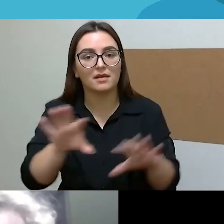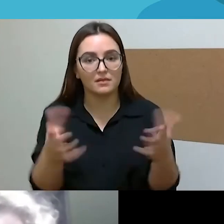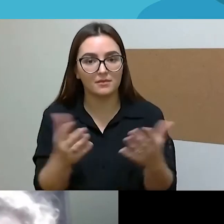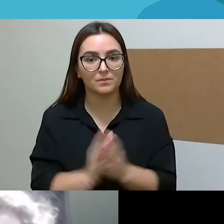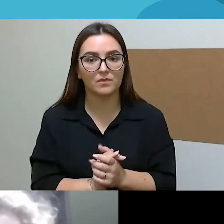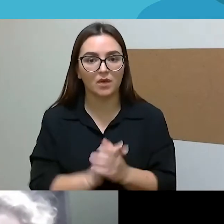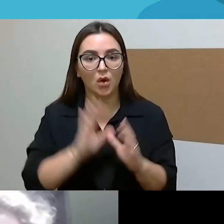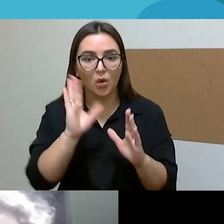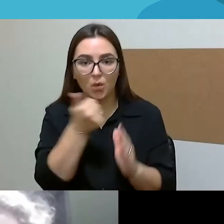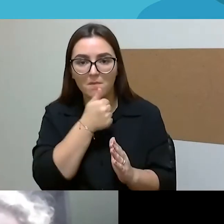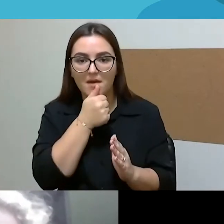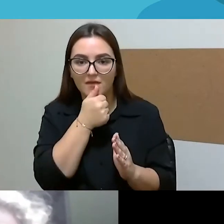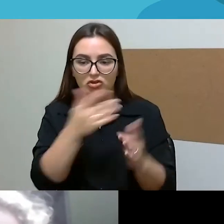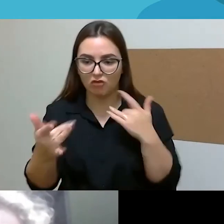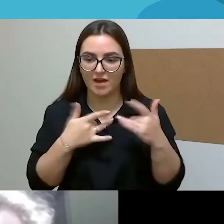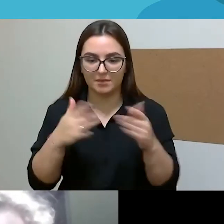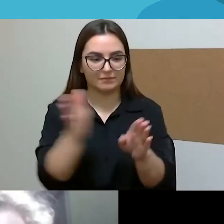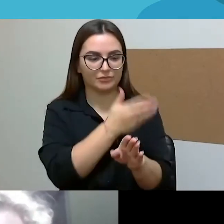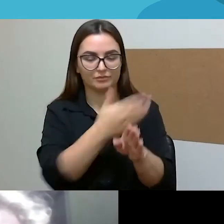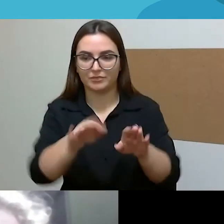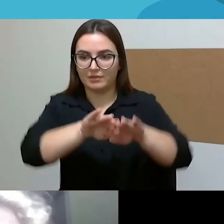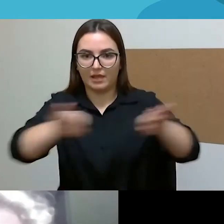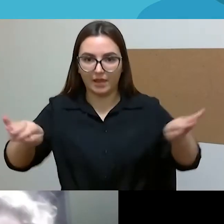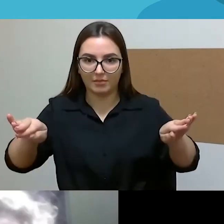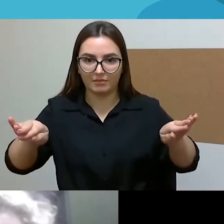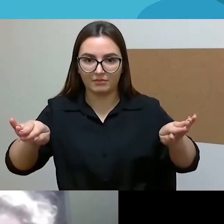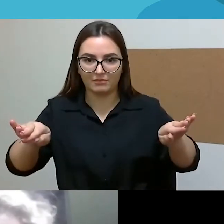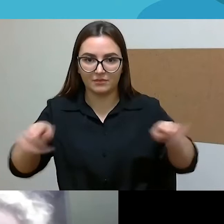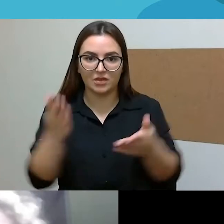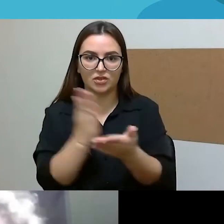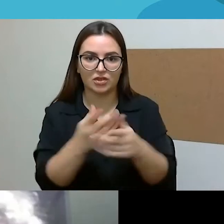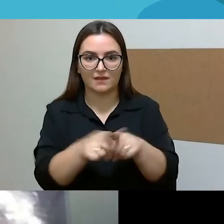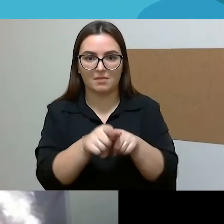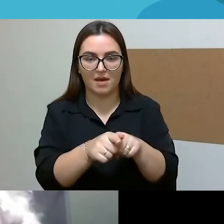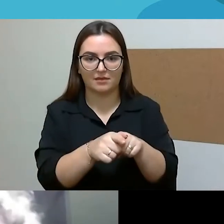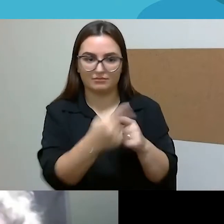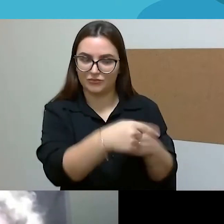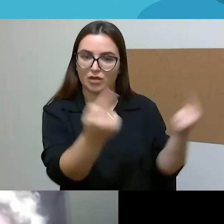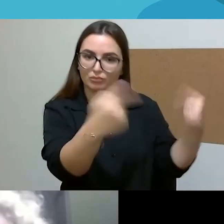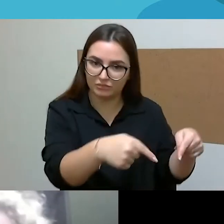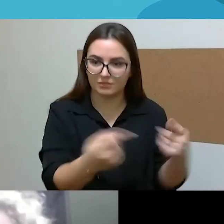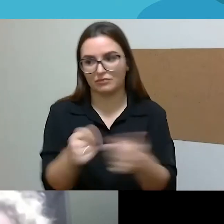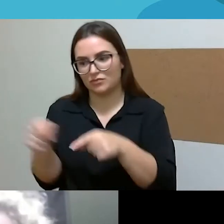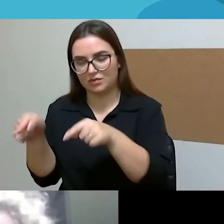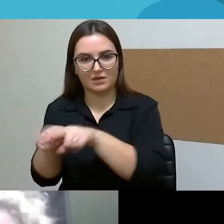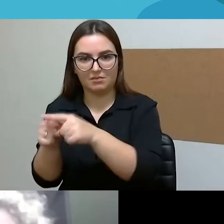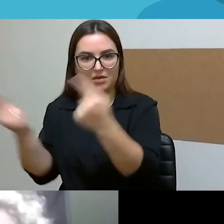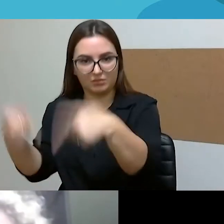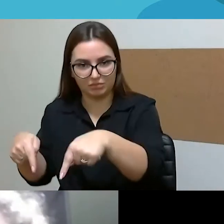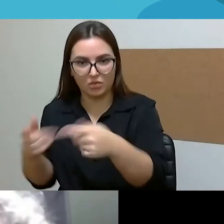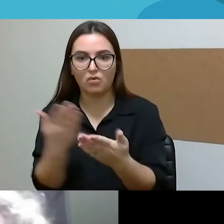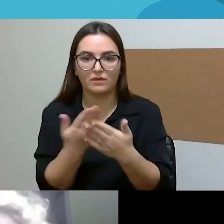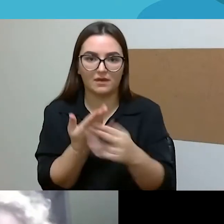susiaurimam vaidmenys, tai iš esmės mes darome iškos paslaugą kaip vyram, kaip ir moteriams. Nes vyrams tada užkraunama be galo didelę naštą